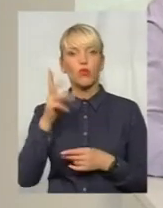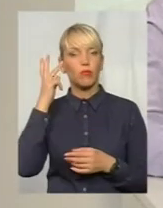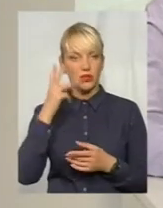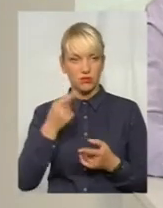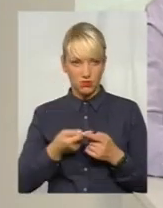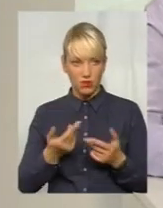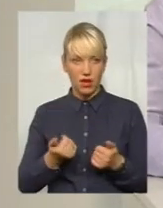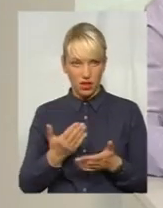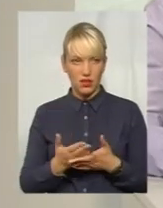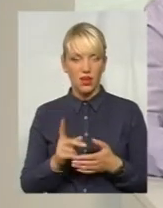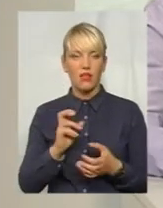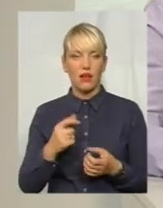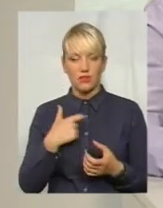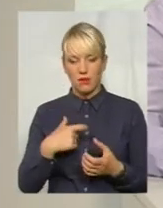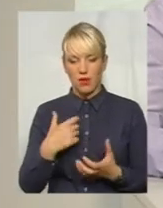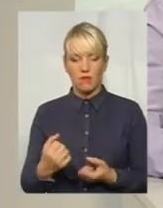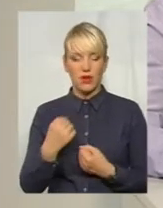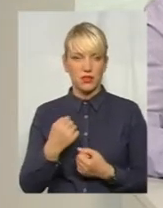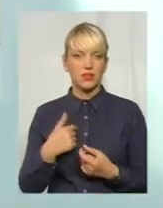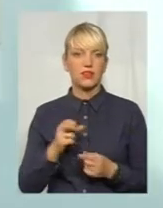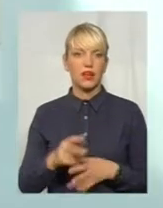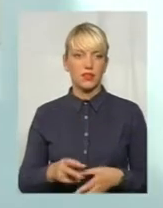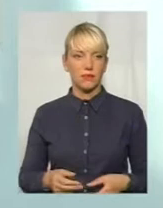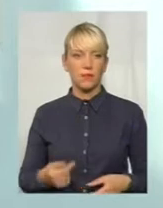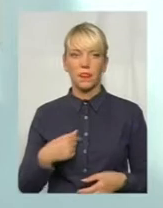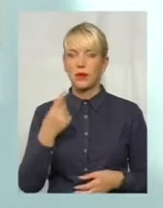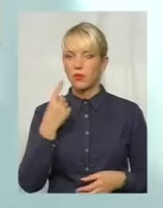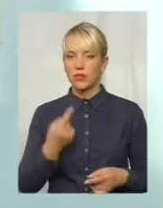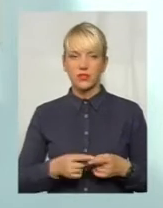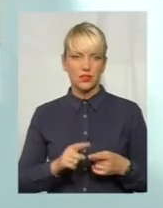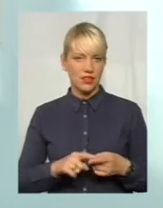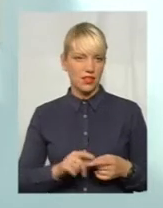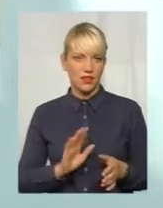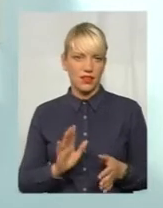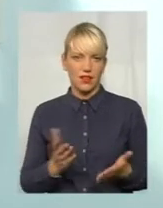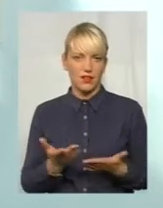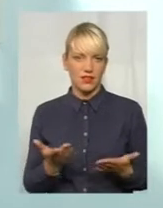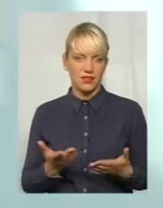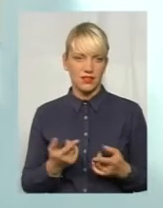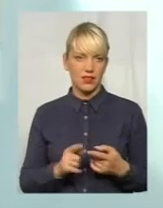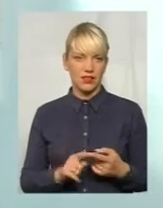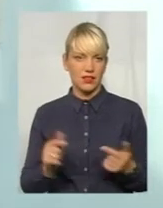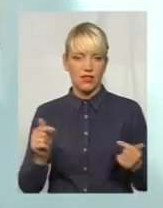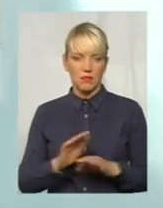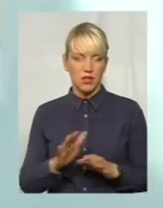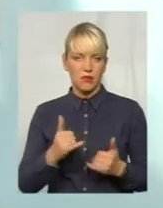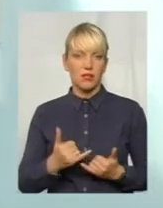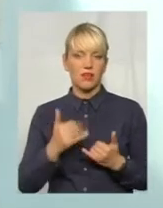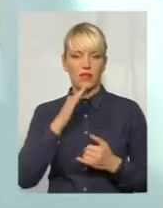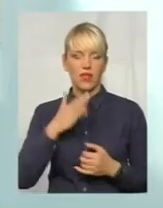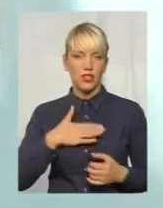берегтися? Скажімо, по-перше, хочу сказати, що це не якийсь абсолютно непритаманий для нашої